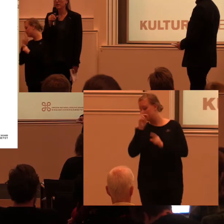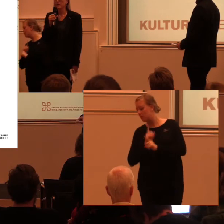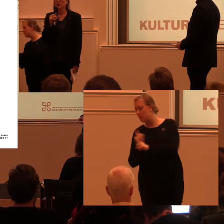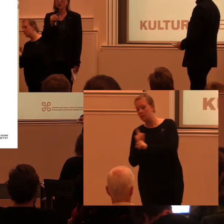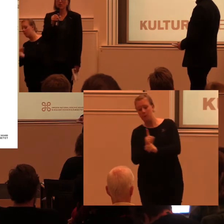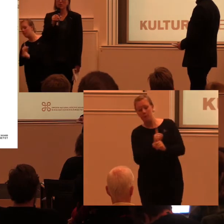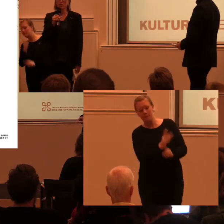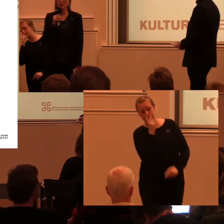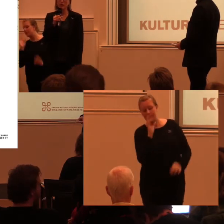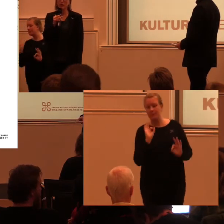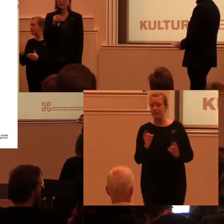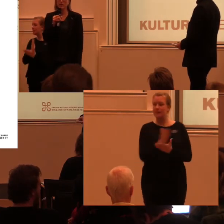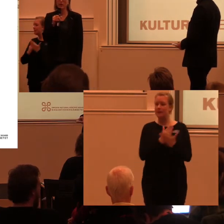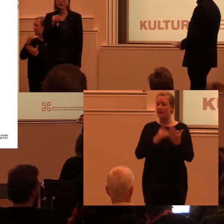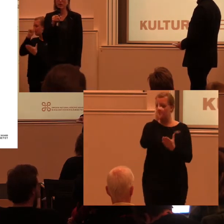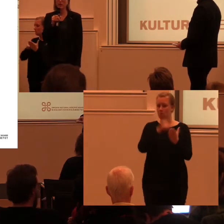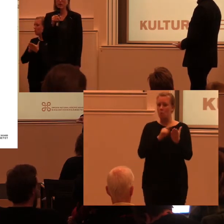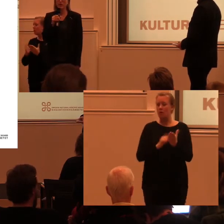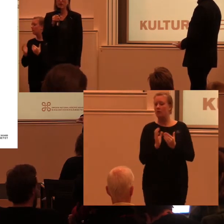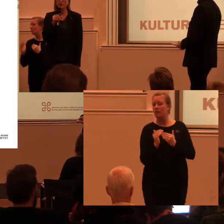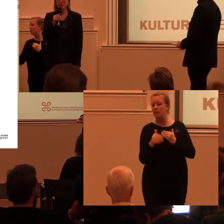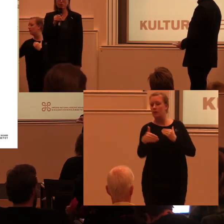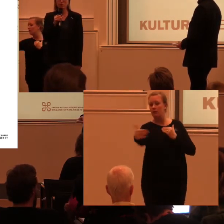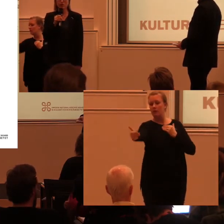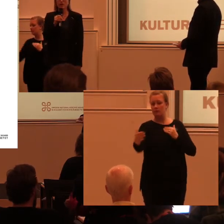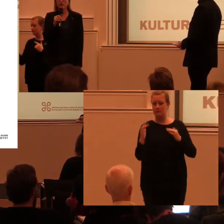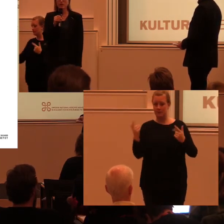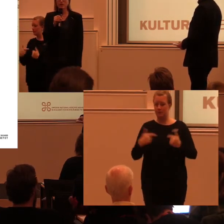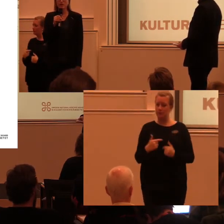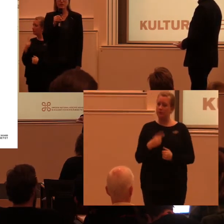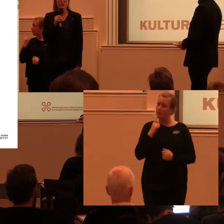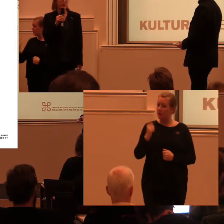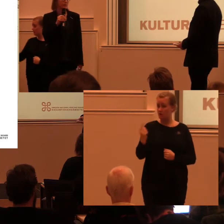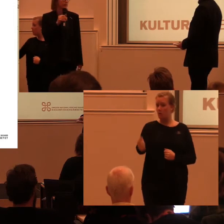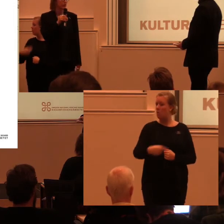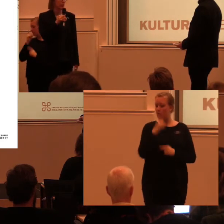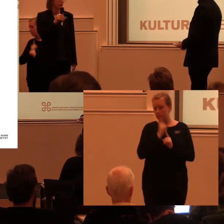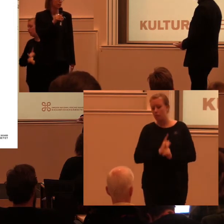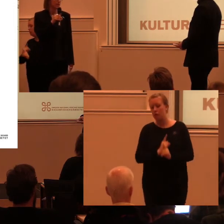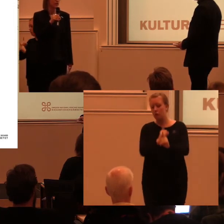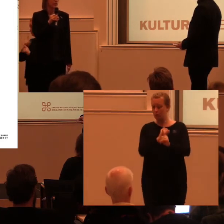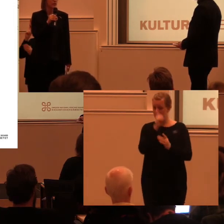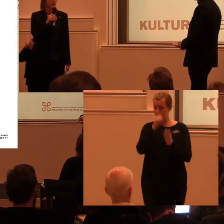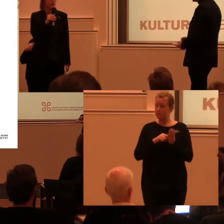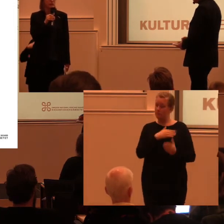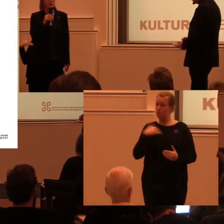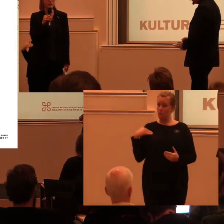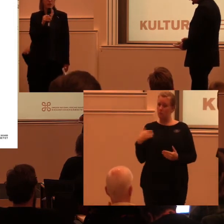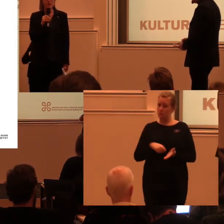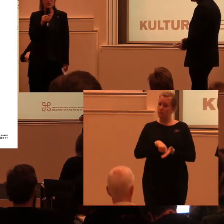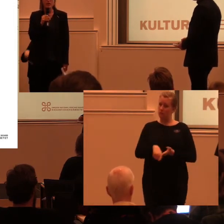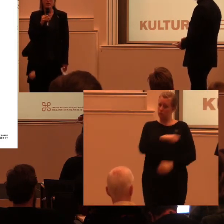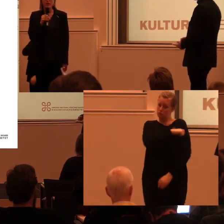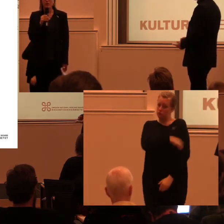med delmålen årligen. Som en grund för arbetet med vår rapportering till regeringen.